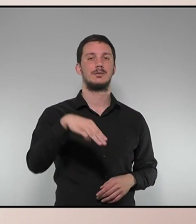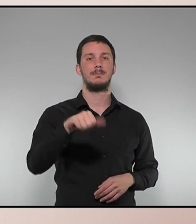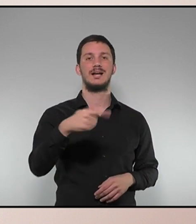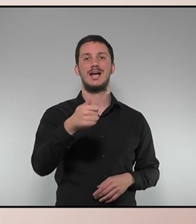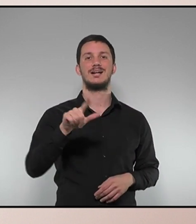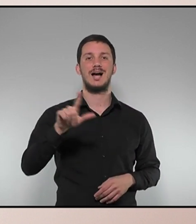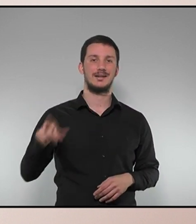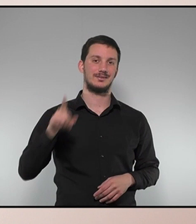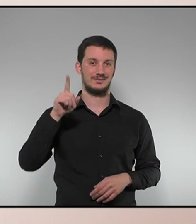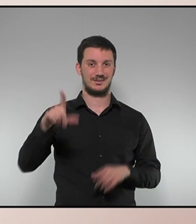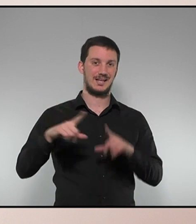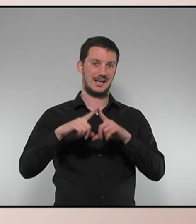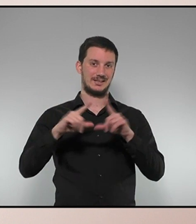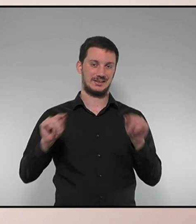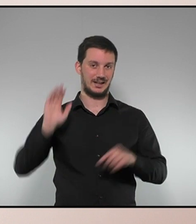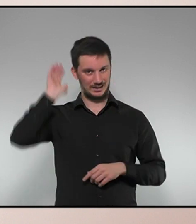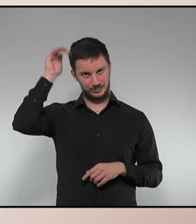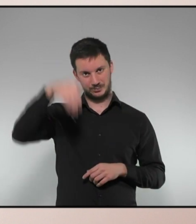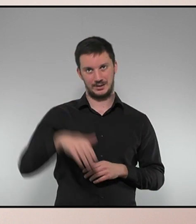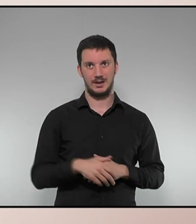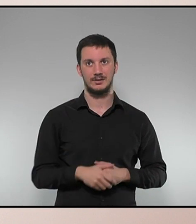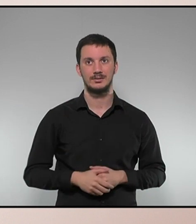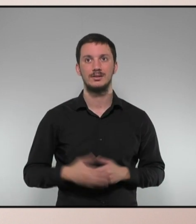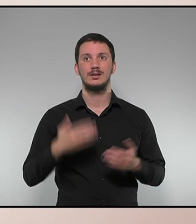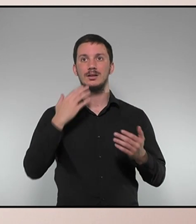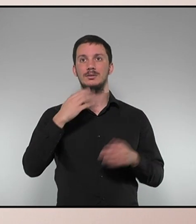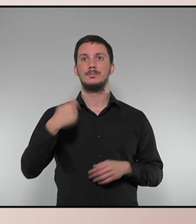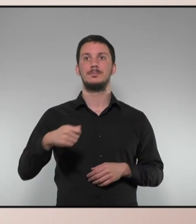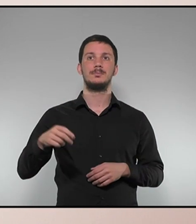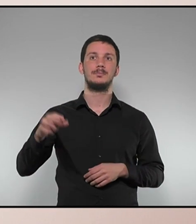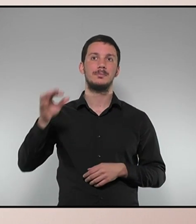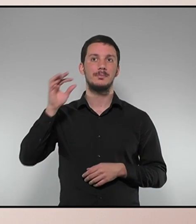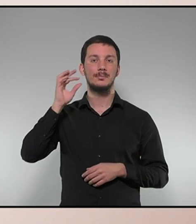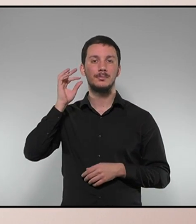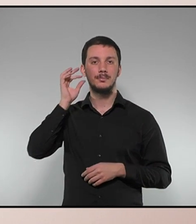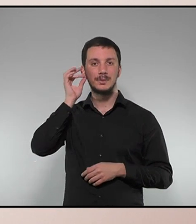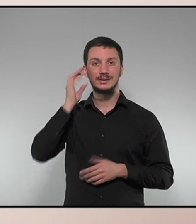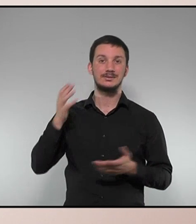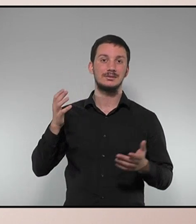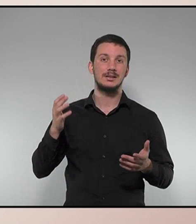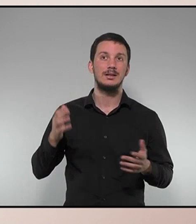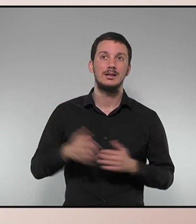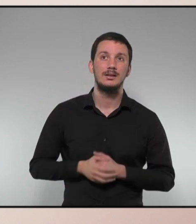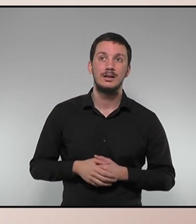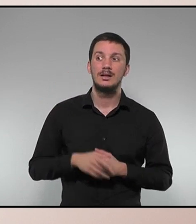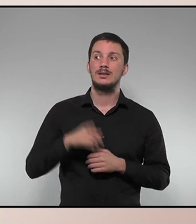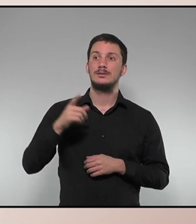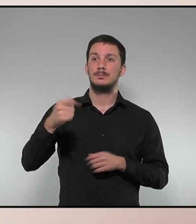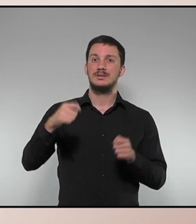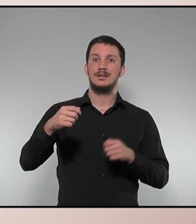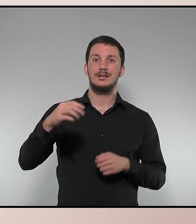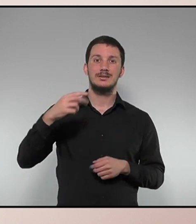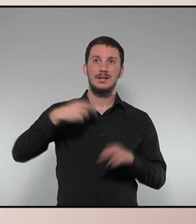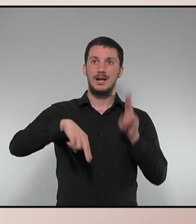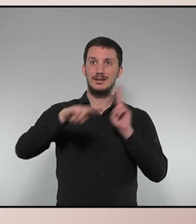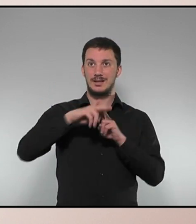del grup parlamentari d'Esquerra Republicana. Gràcies, presidenta. Adreçar-me al president de la Generalitat en representació del grup